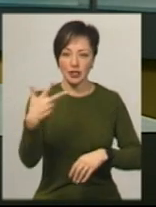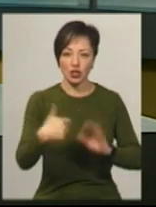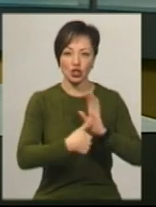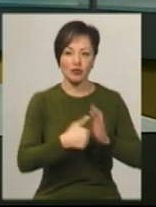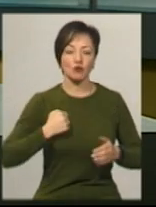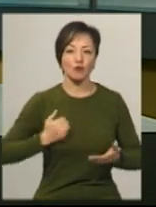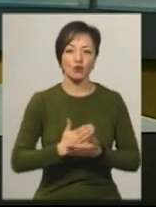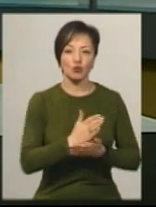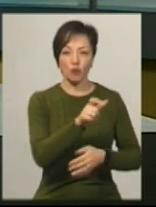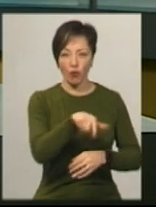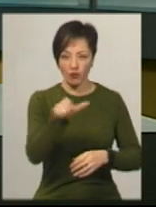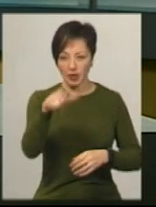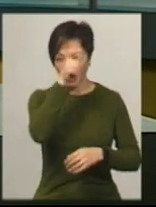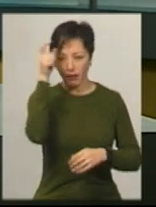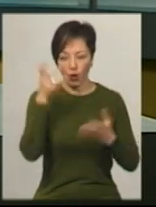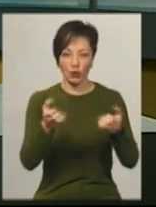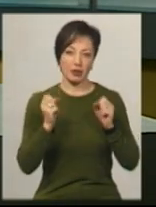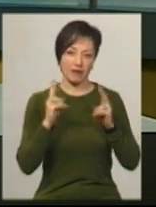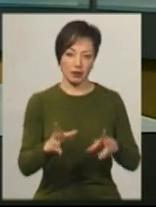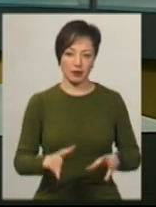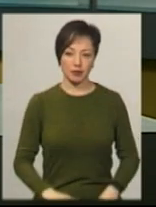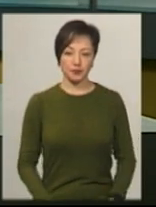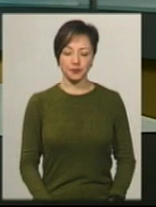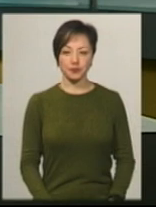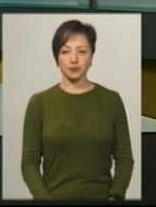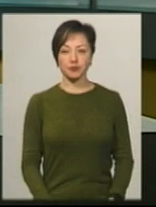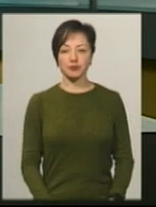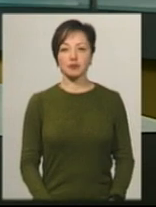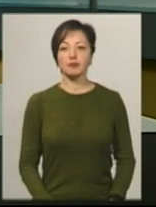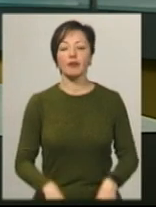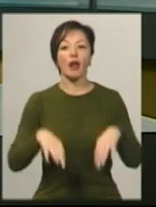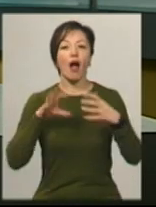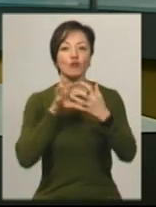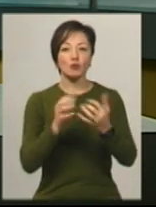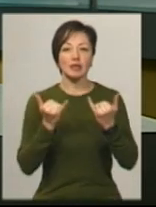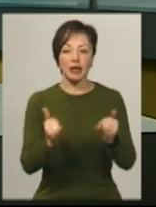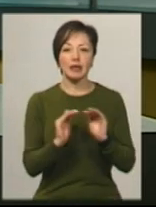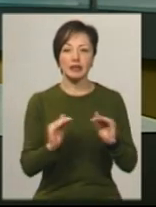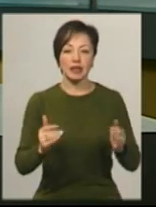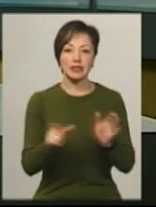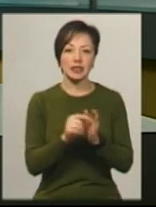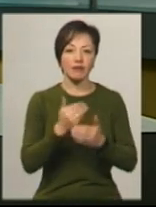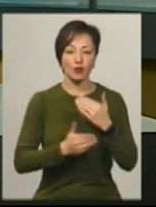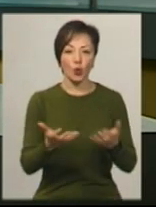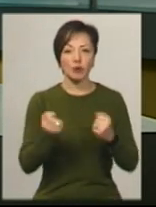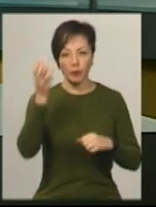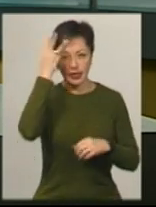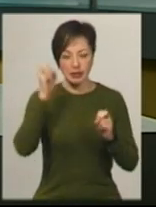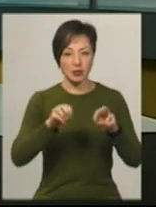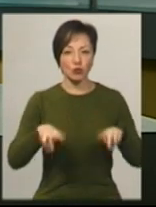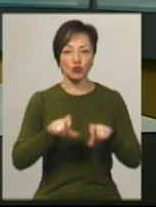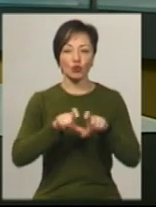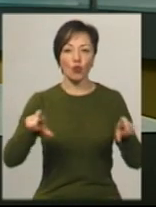військовослужбовців академії отримають квартири. Автобус для дітей з інвалідністю отримала Хмельницька